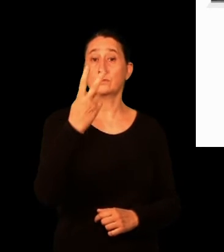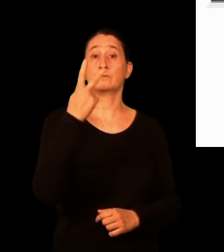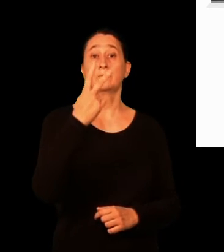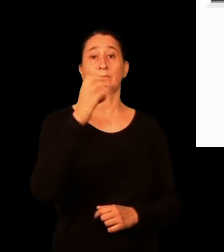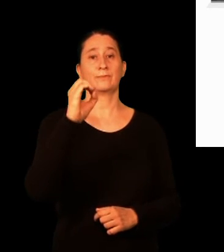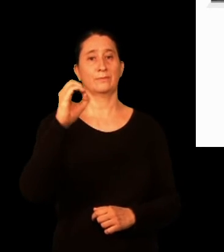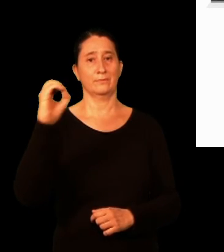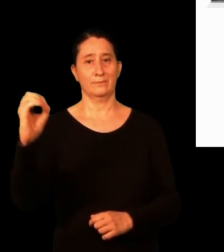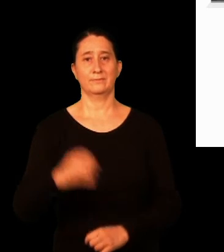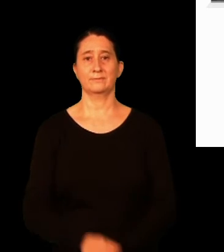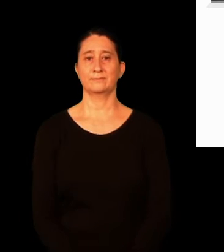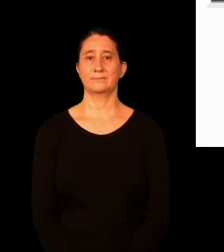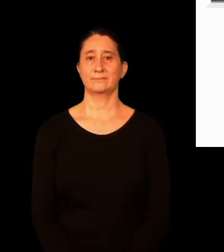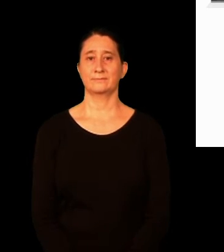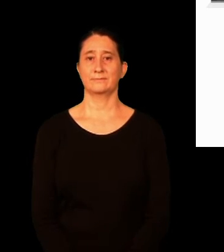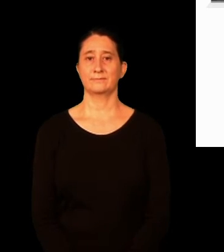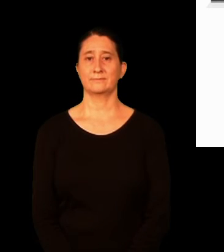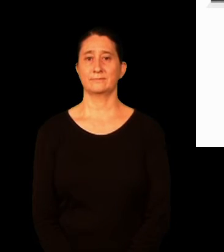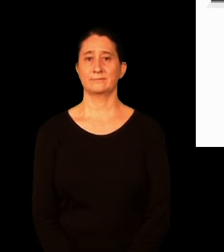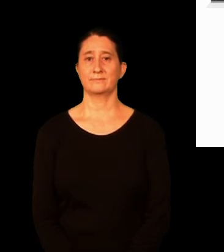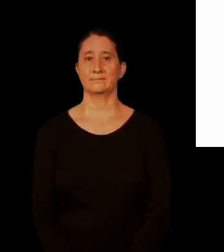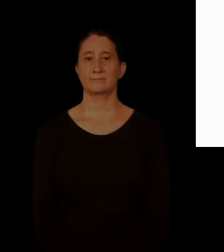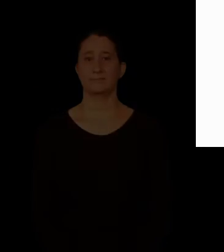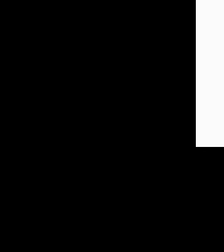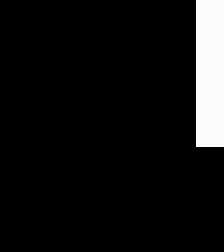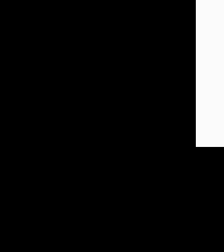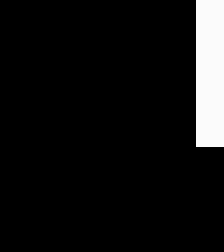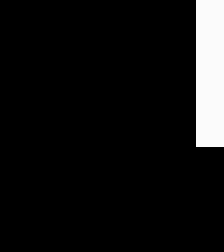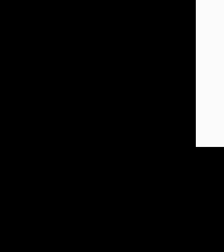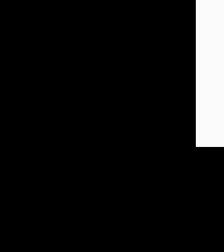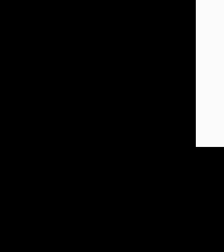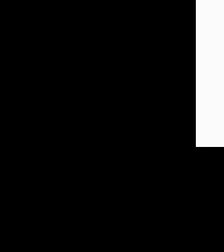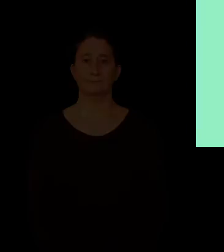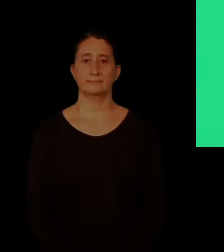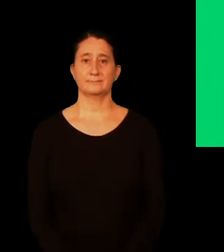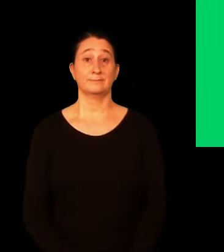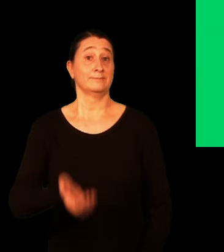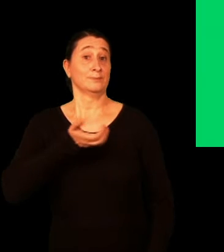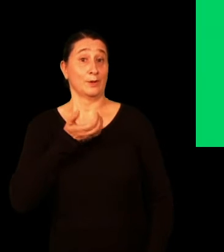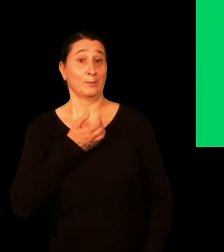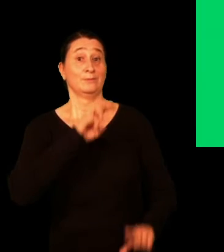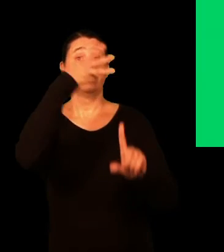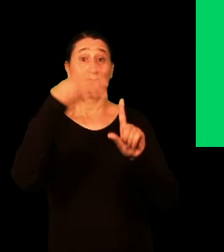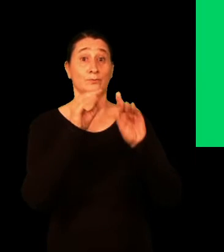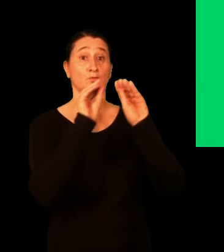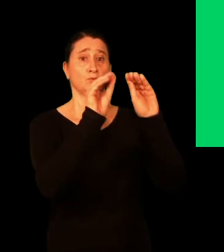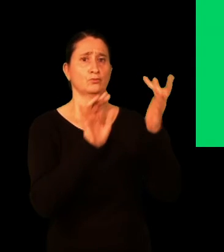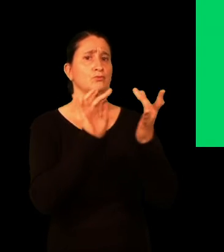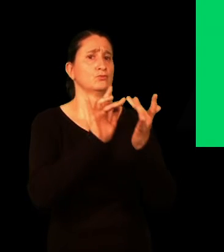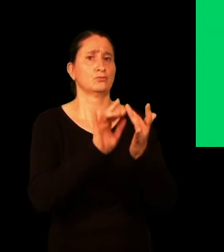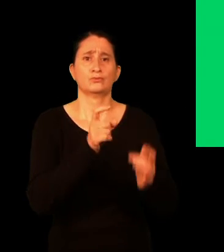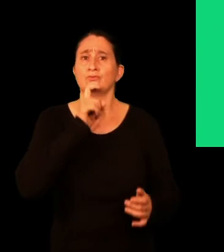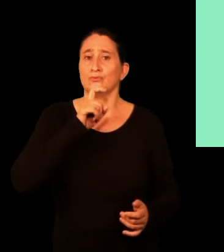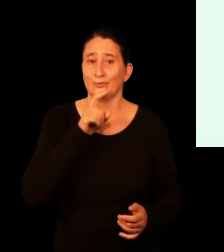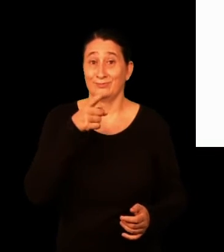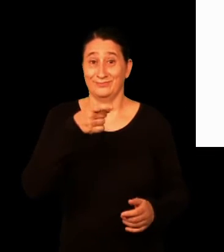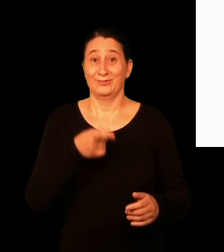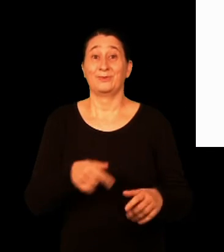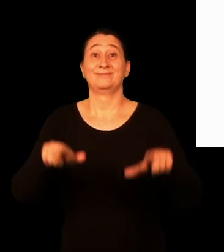zero, zero, telefono agunera deidezakezu. Nola jarri harremanetan udal webkunearen bidez?